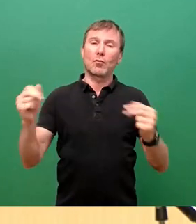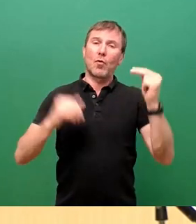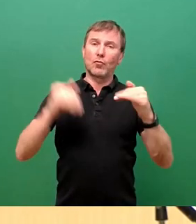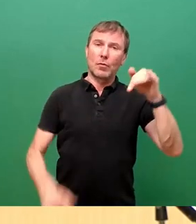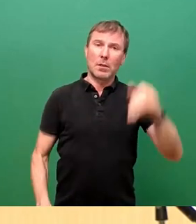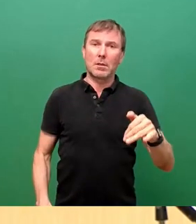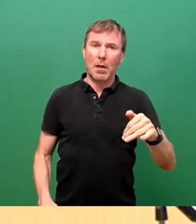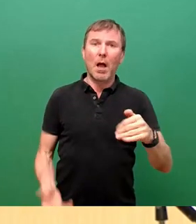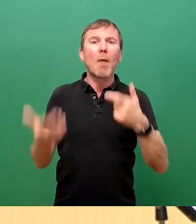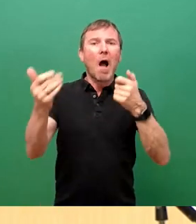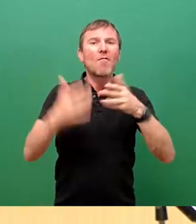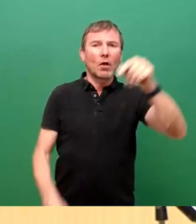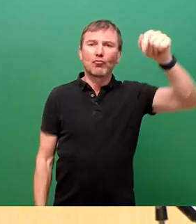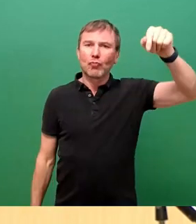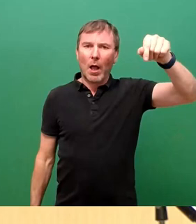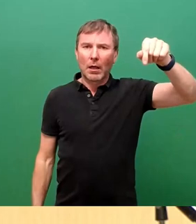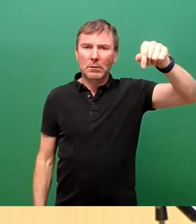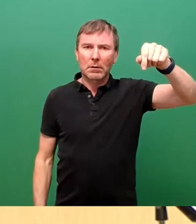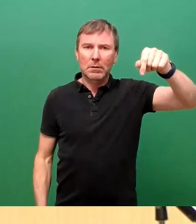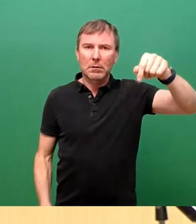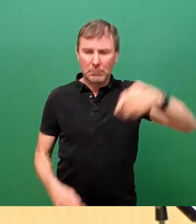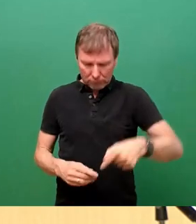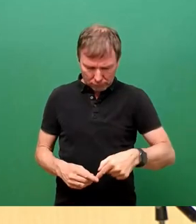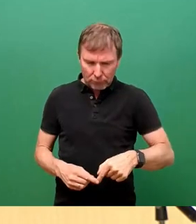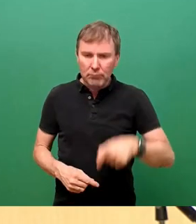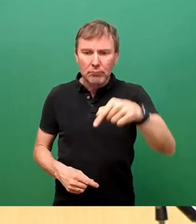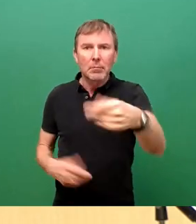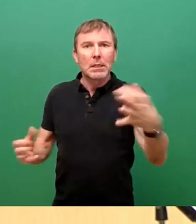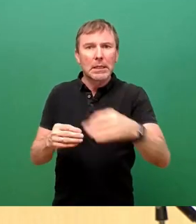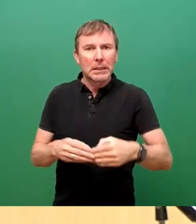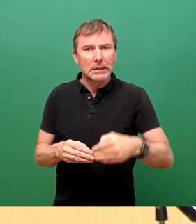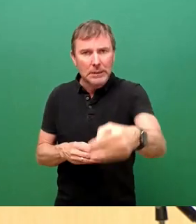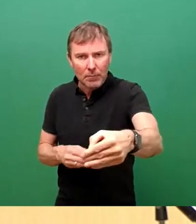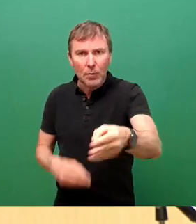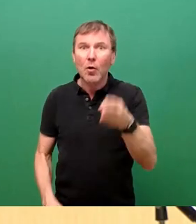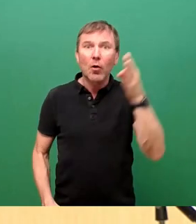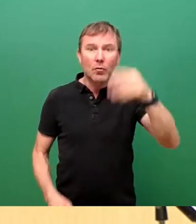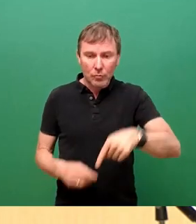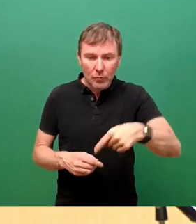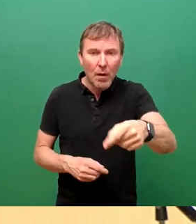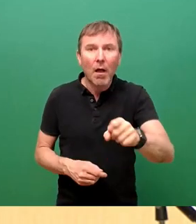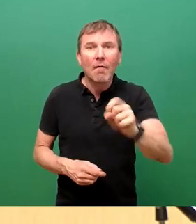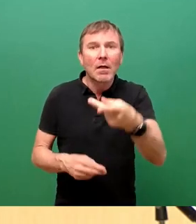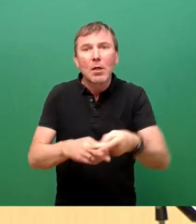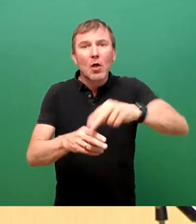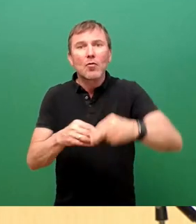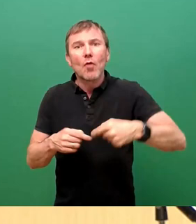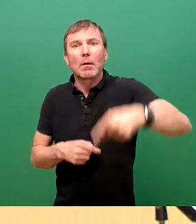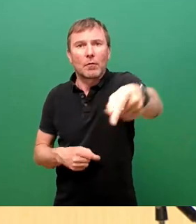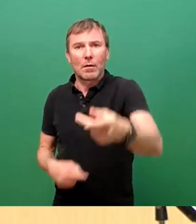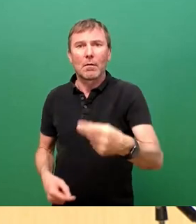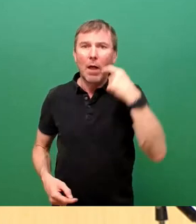Forststraße jetzt gut zehn Meter von Bord zu Bord überqueren muss oder zukünftig fast doppelt so viel. Für ältere Menschen nimmt man